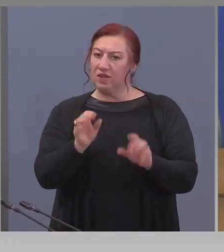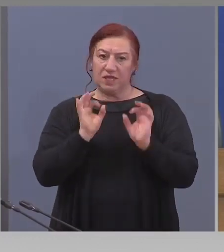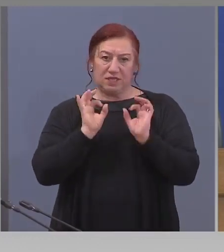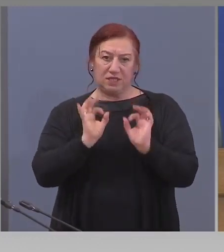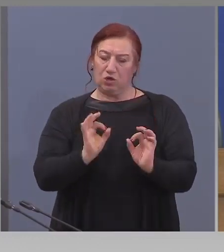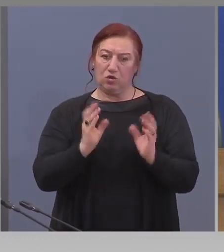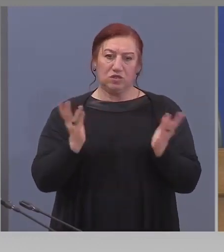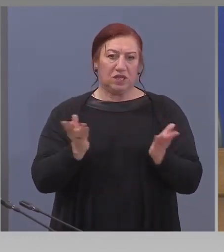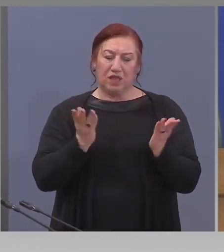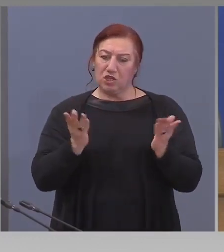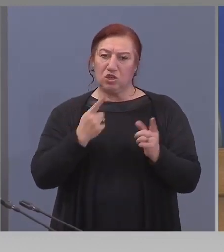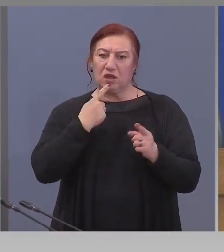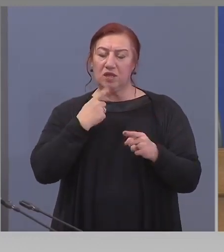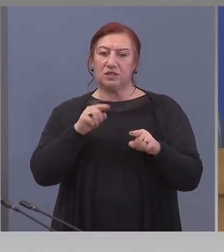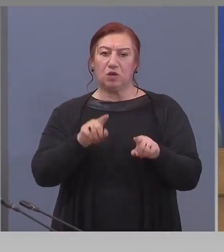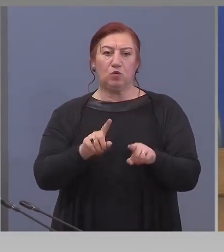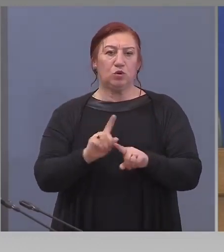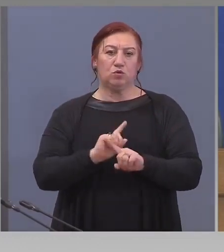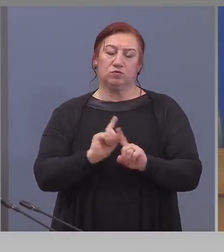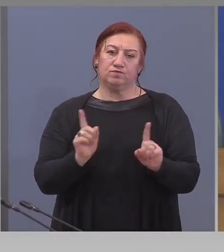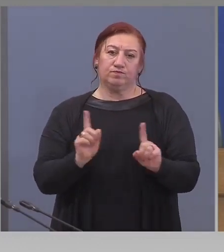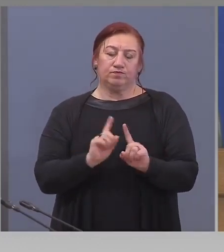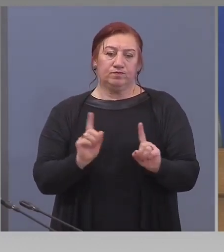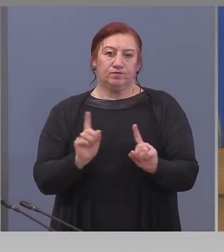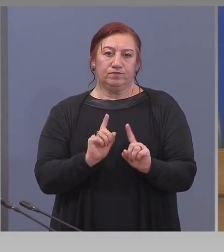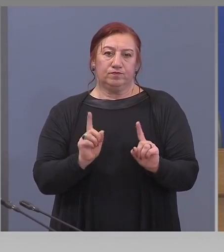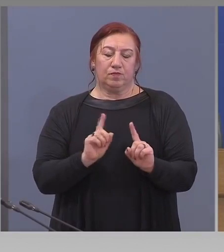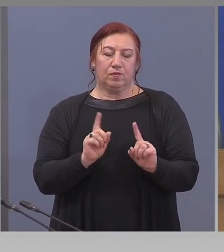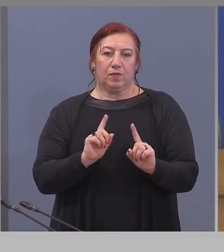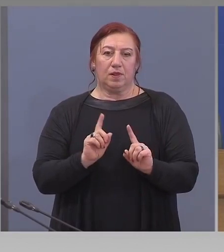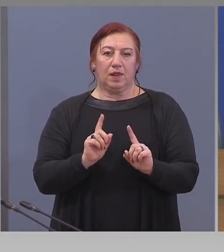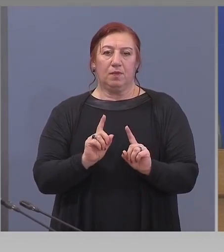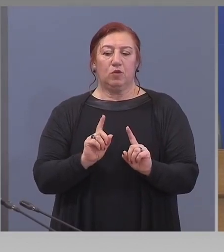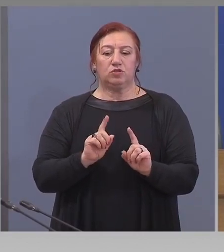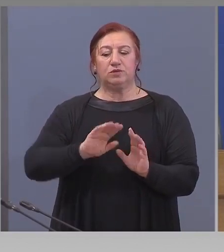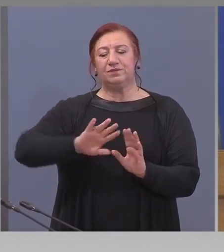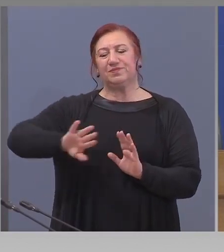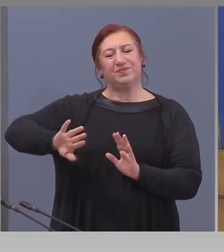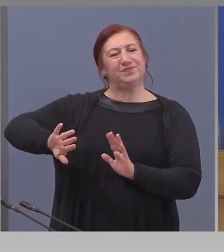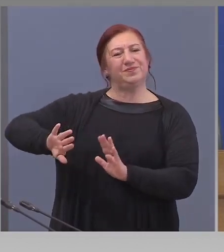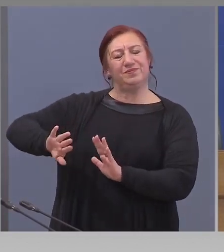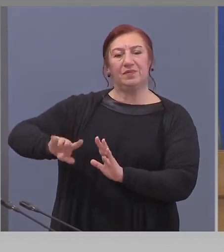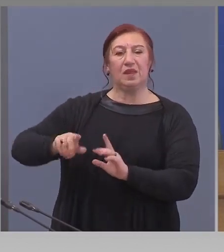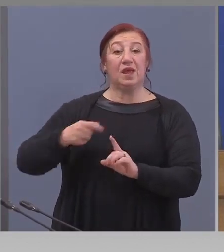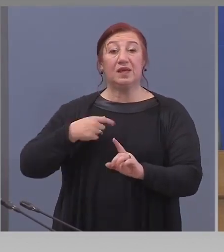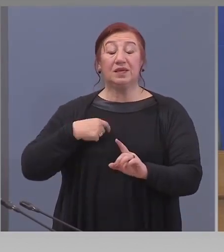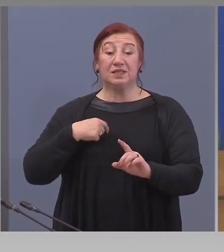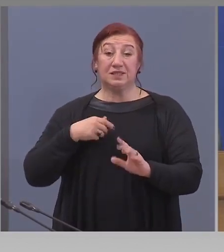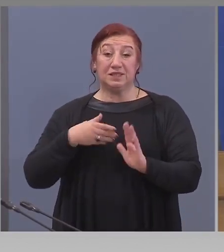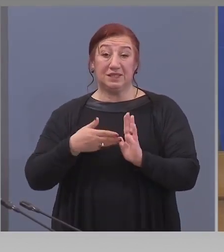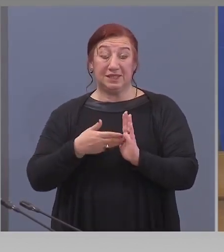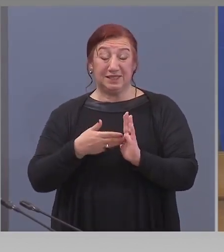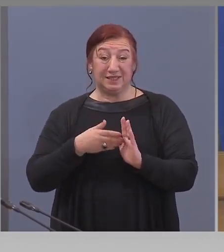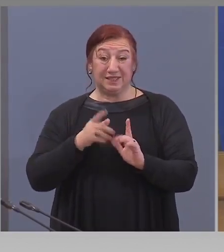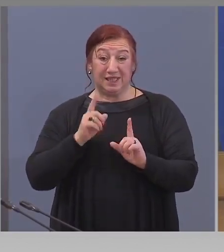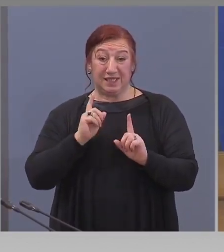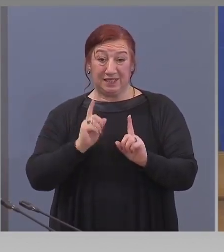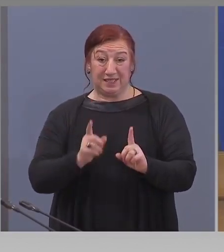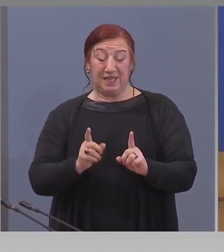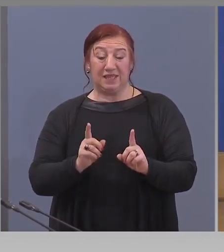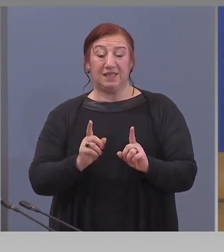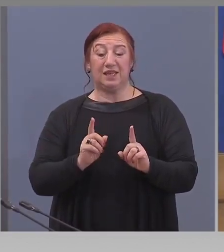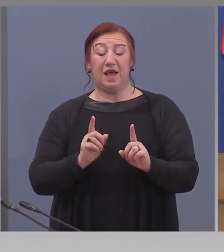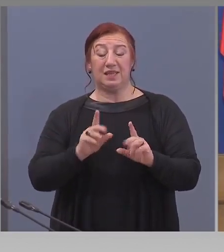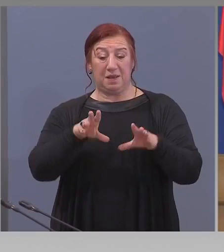съвсем не трябва да бъдат така оставани на страна, защото за да влези нашите